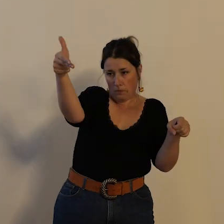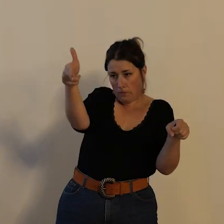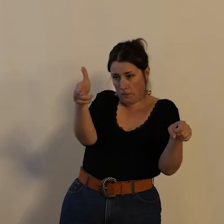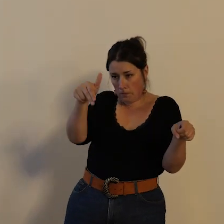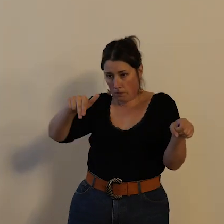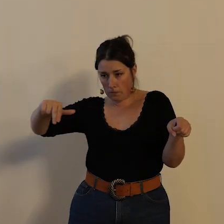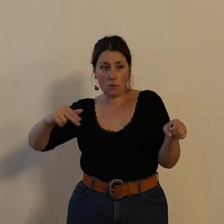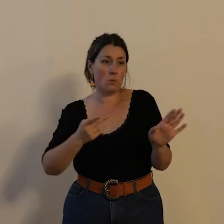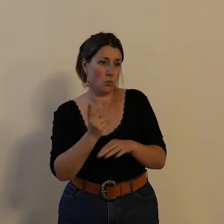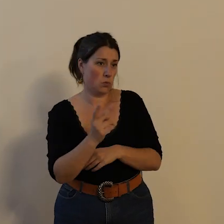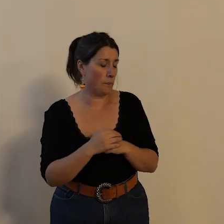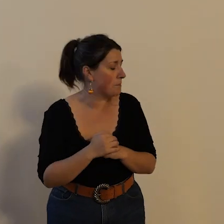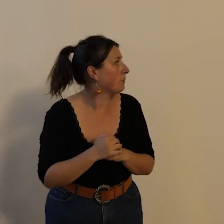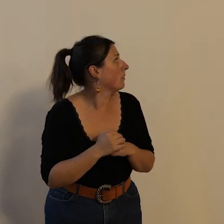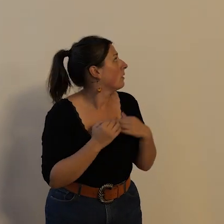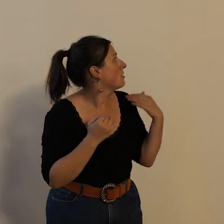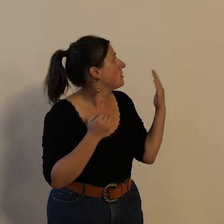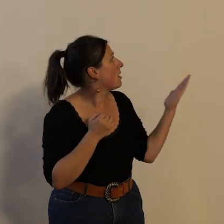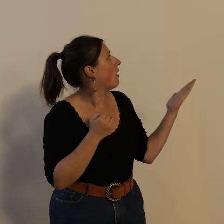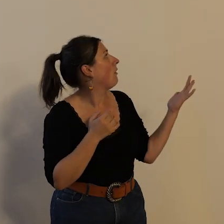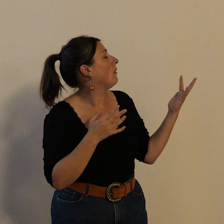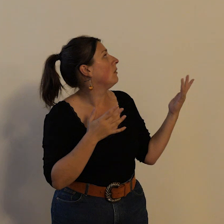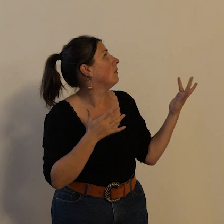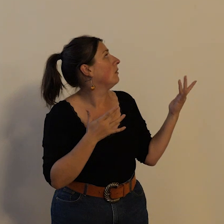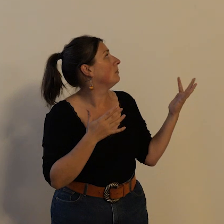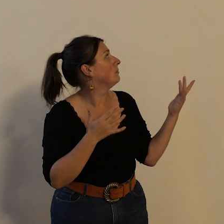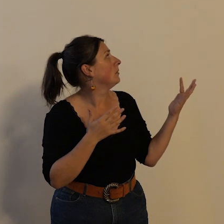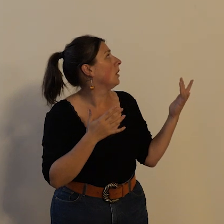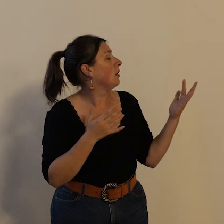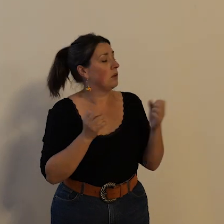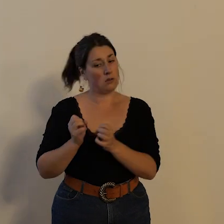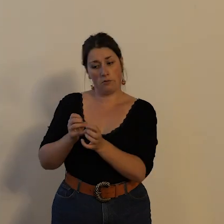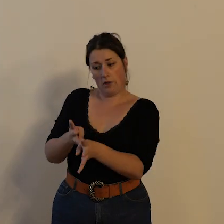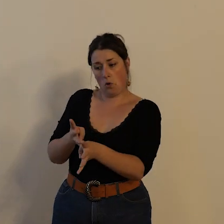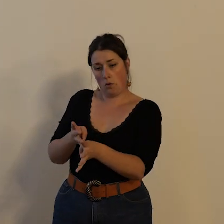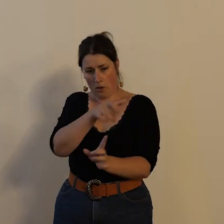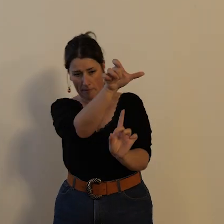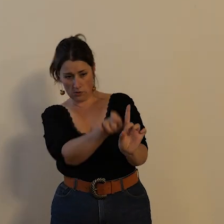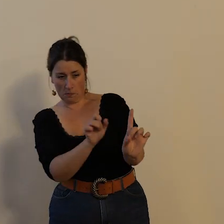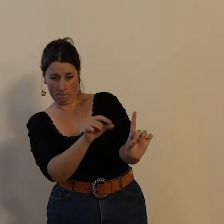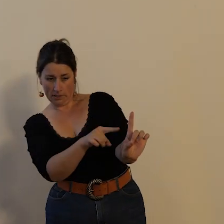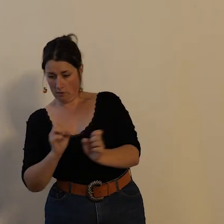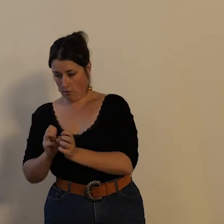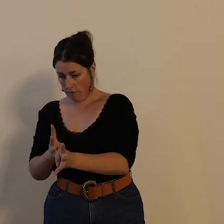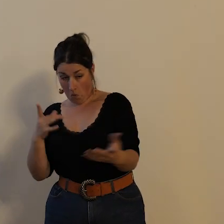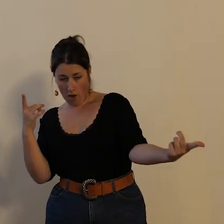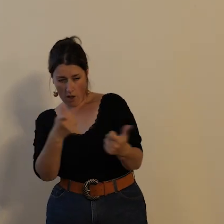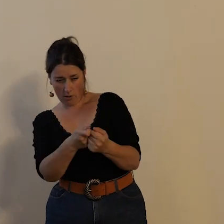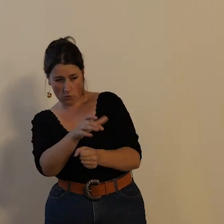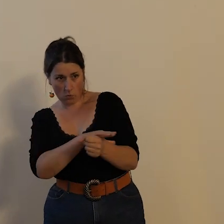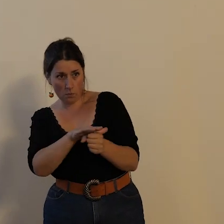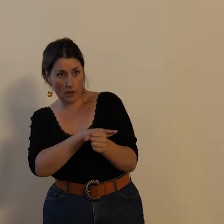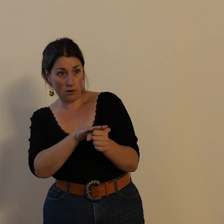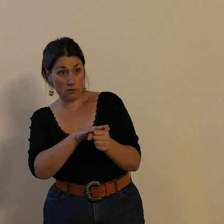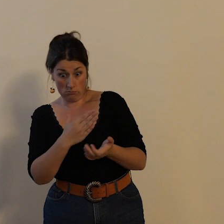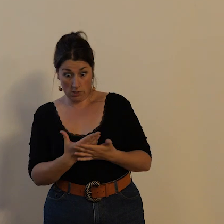aujourd'hui cette notion de fabrication de cycles sur mesure va se poursuivre en touraine et va se